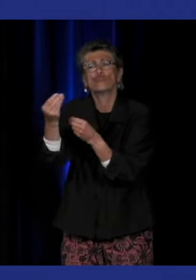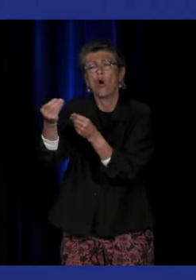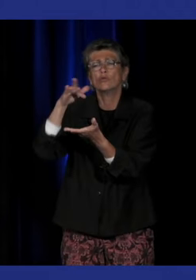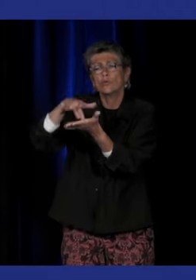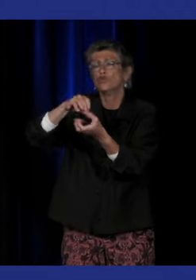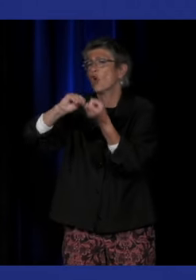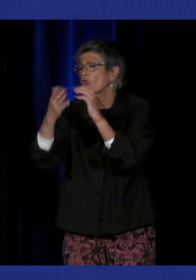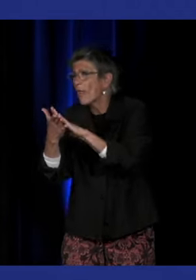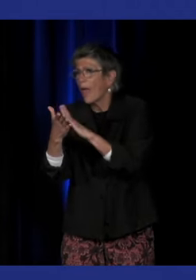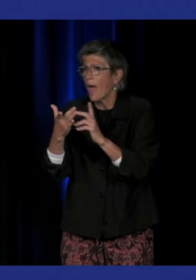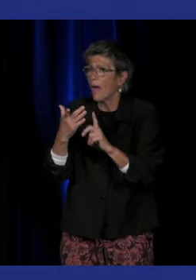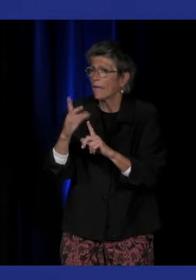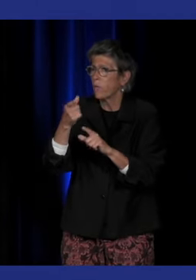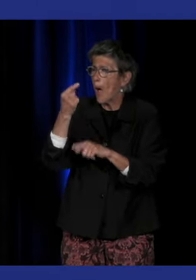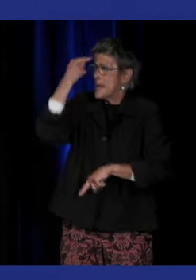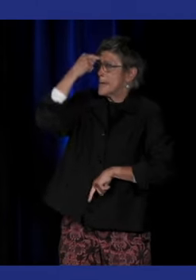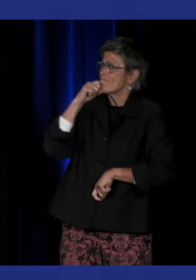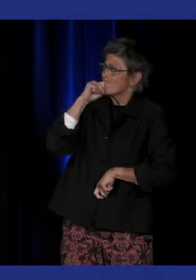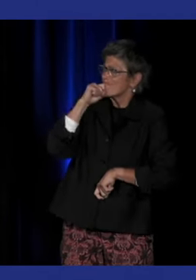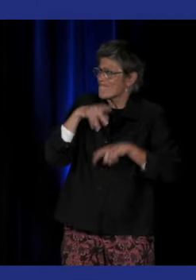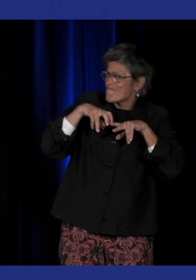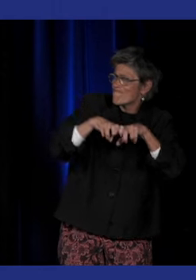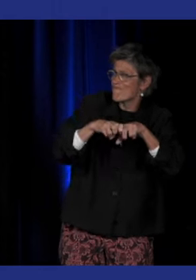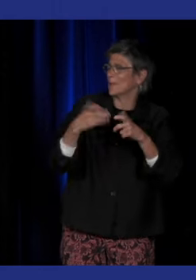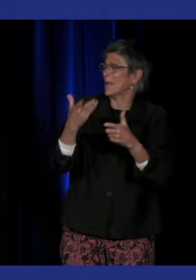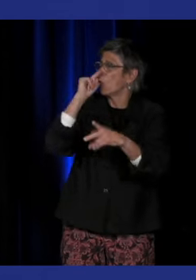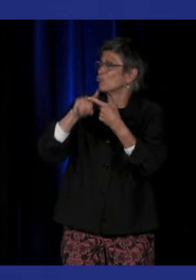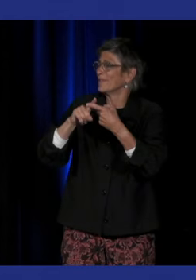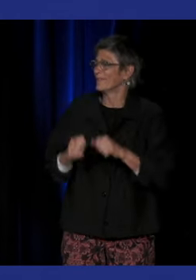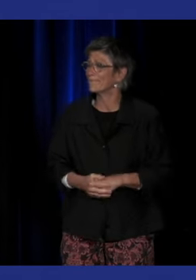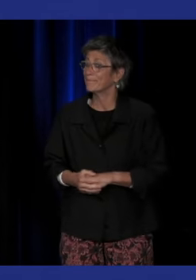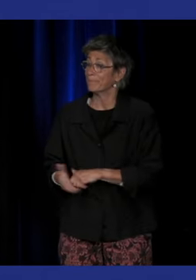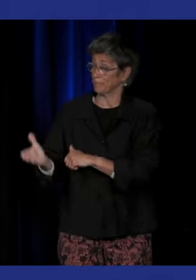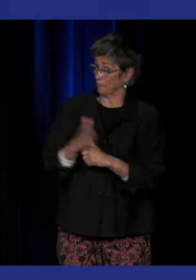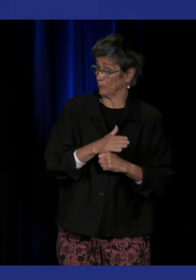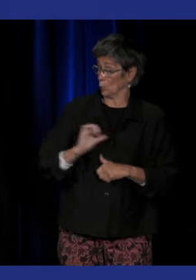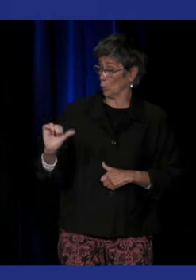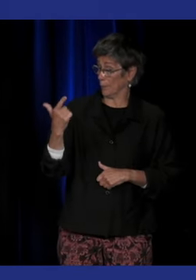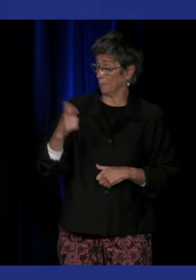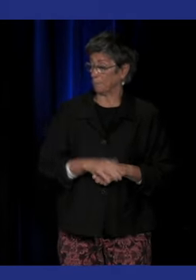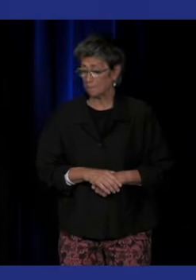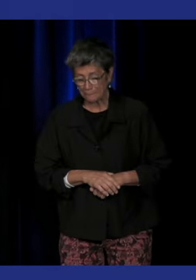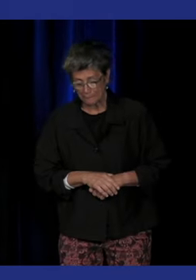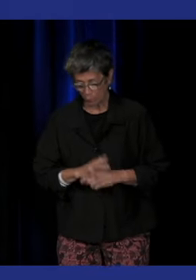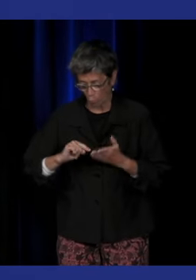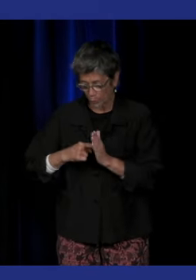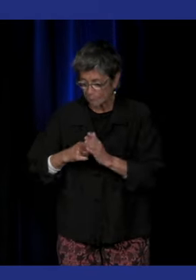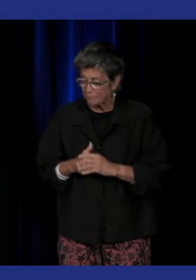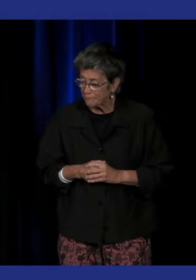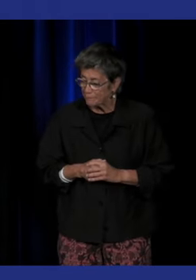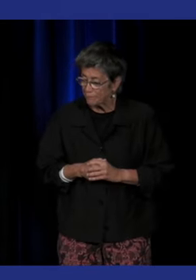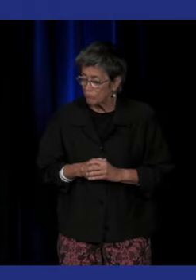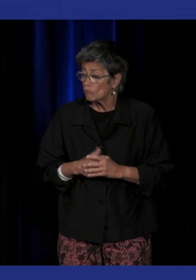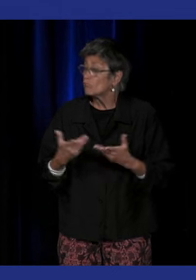qui puissent piquer votre curiosité et aller chercher par vous-même. Deuxième question qui est importante, c'est que quand nous